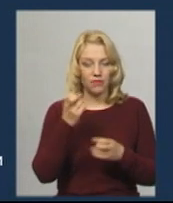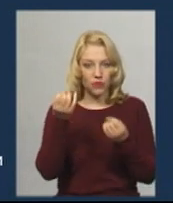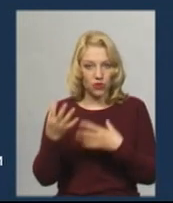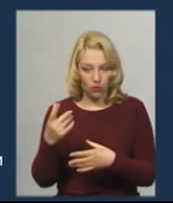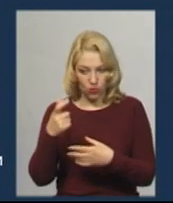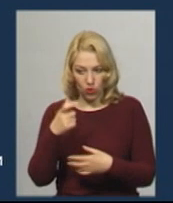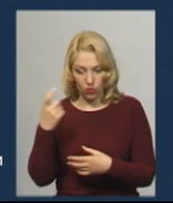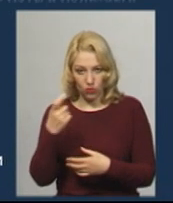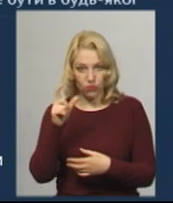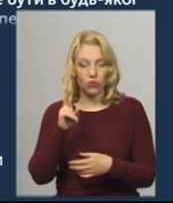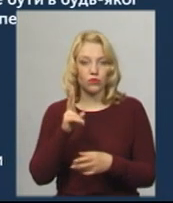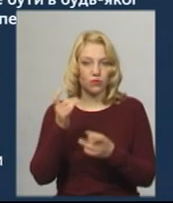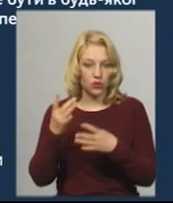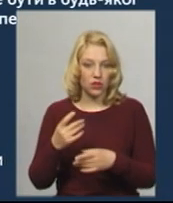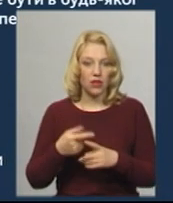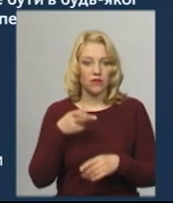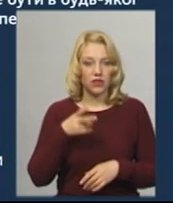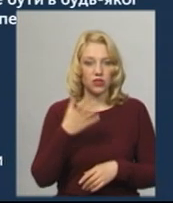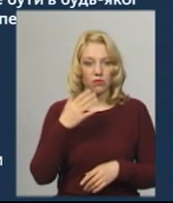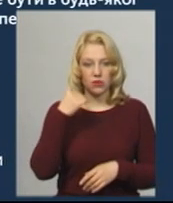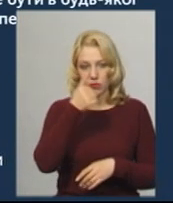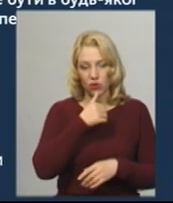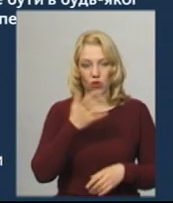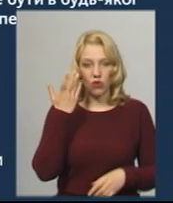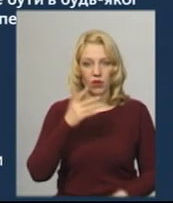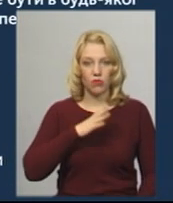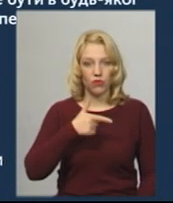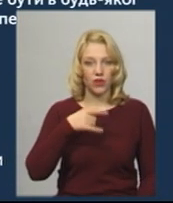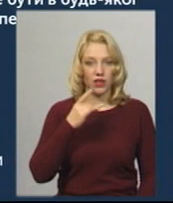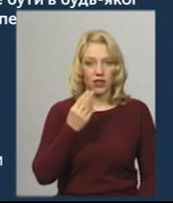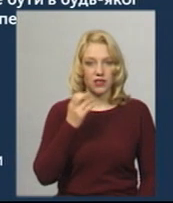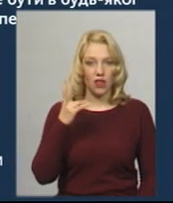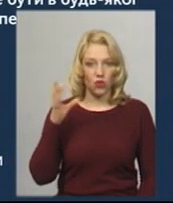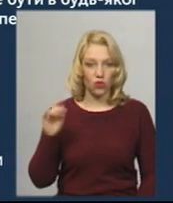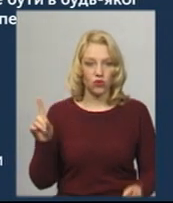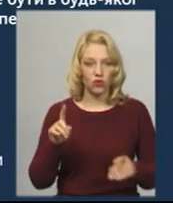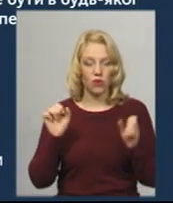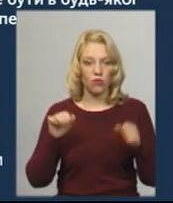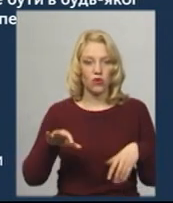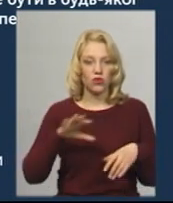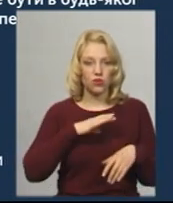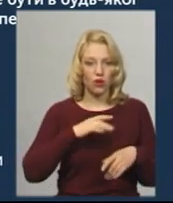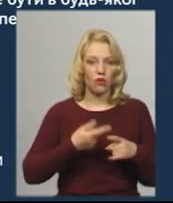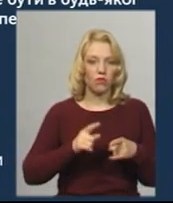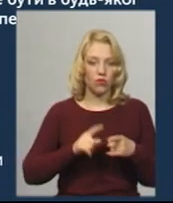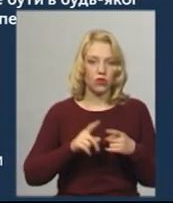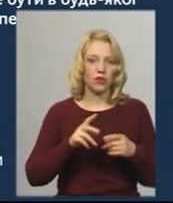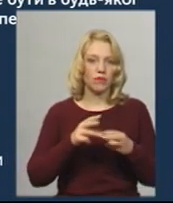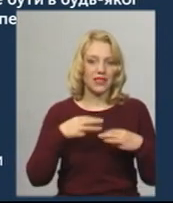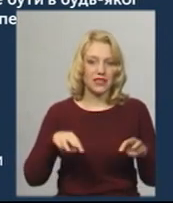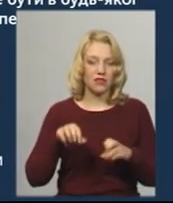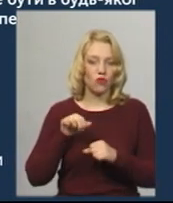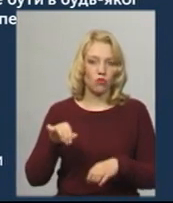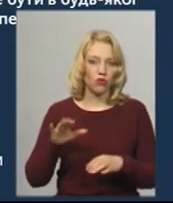-2005 роки, коли міністром оборони був пан Анатолій Гриценко, для того, щоб можна було наповнити спецфонд Міністерства оборони,